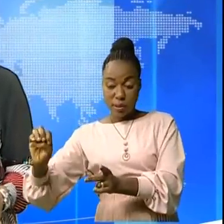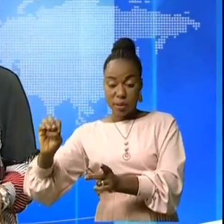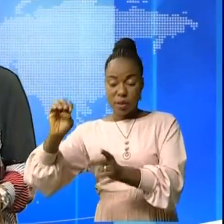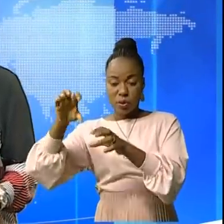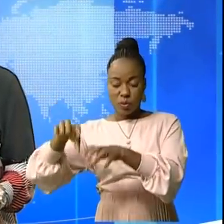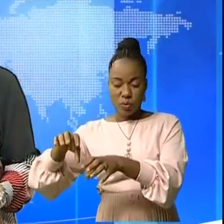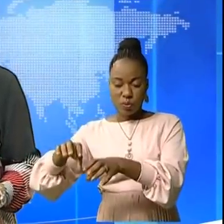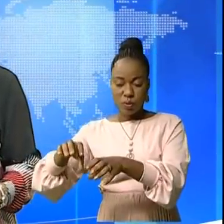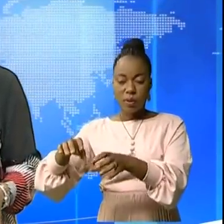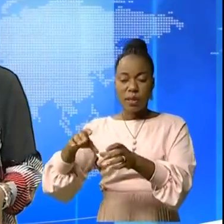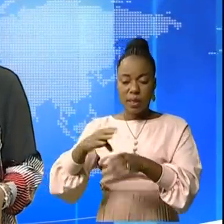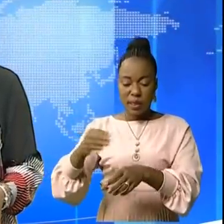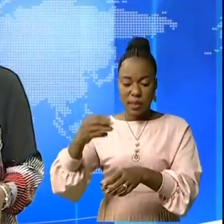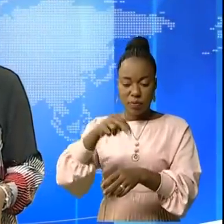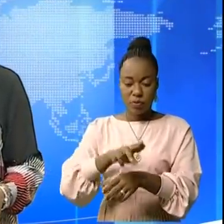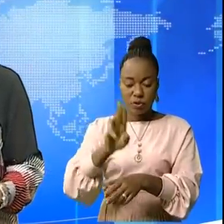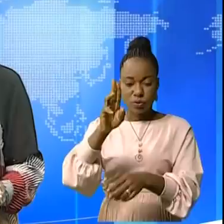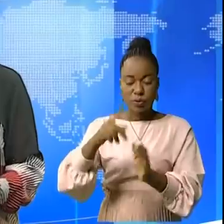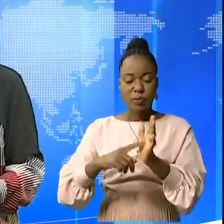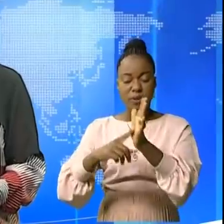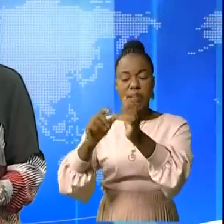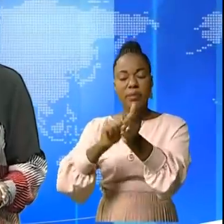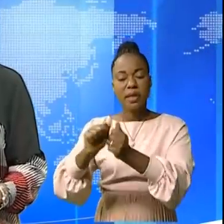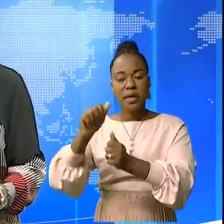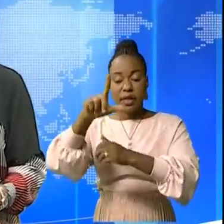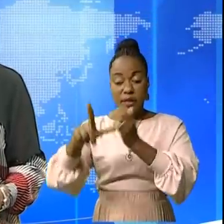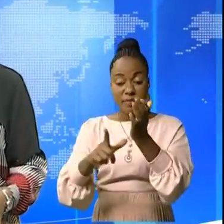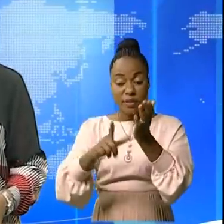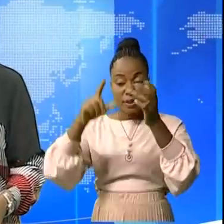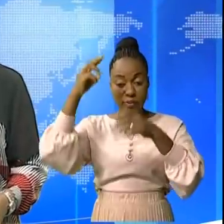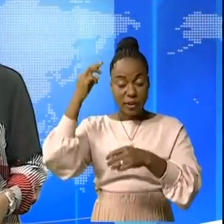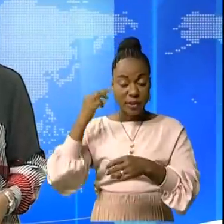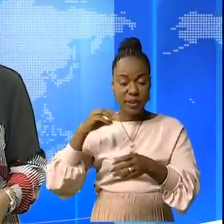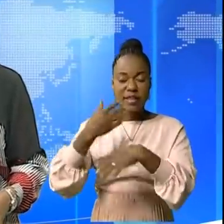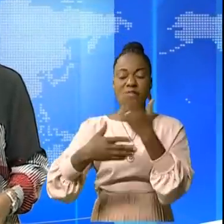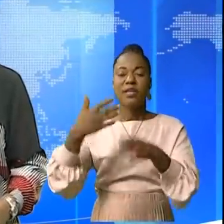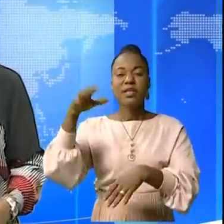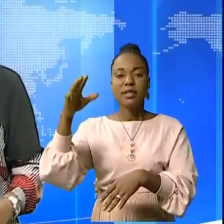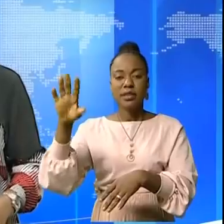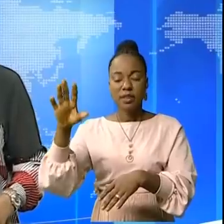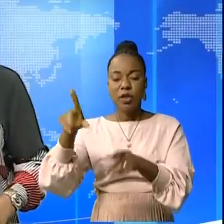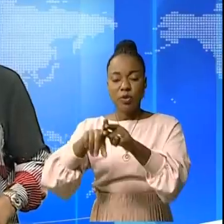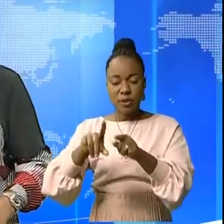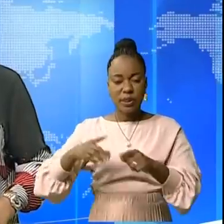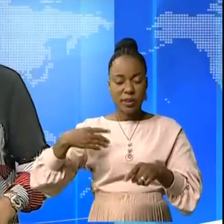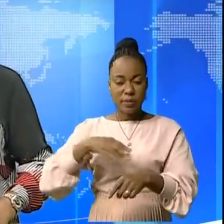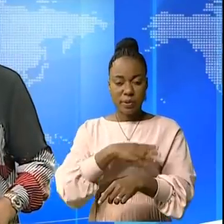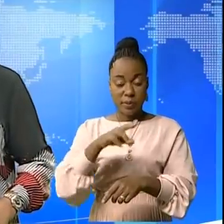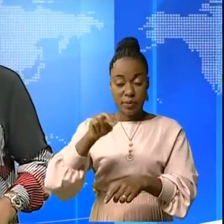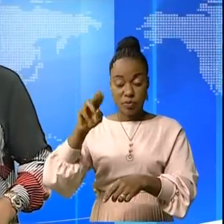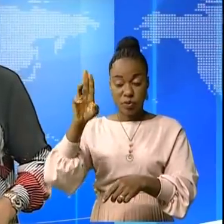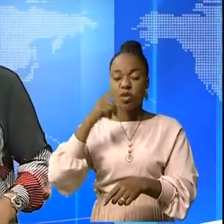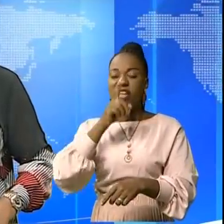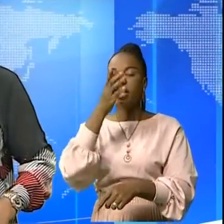par le vice-ministre des Affaires étrangères, et de l'autre côté la Monusco par Bintou Keïta, envoyé spécial du